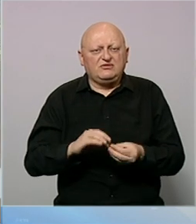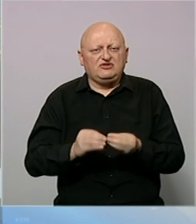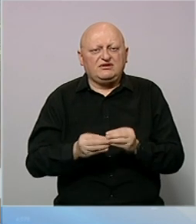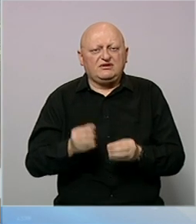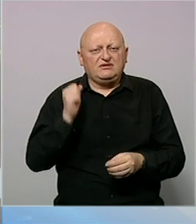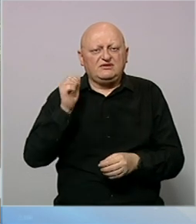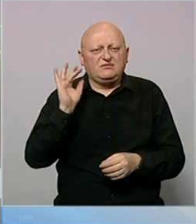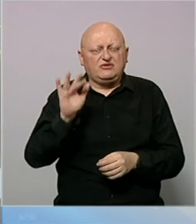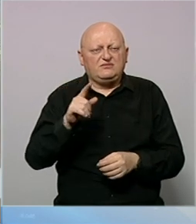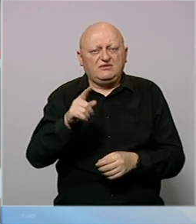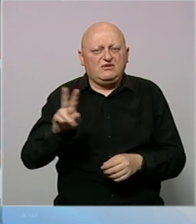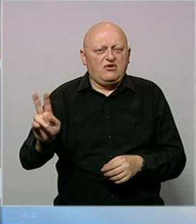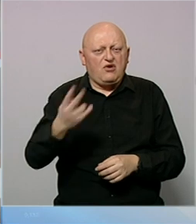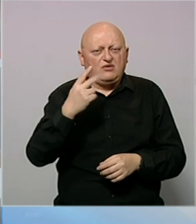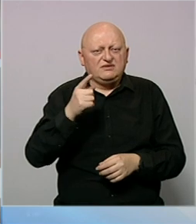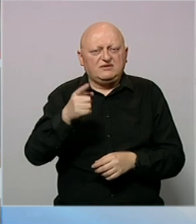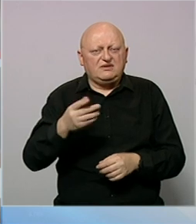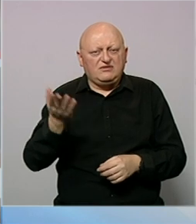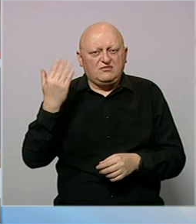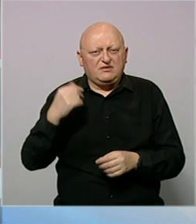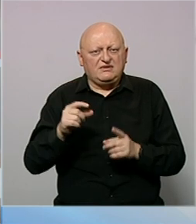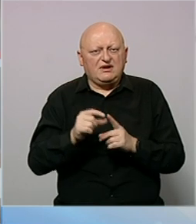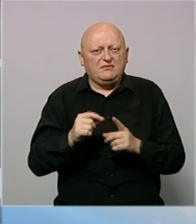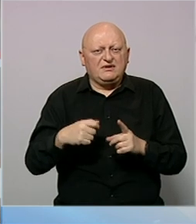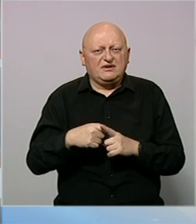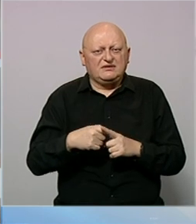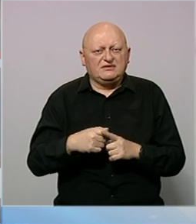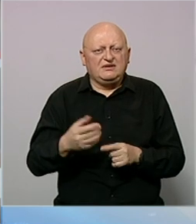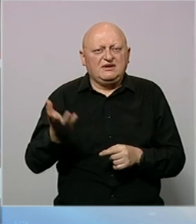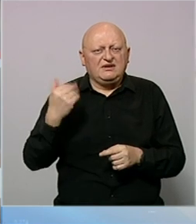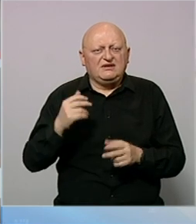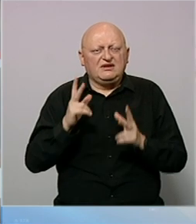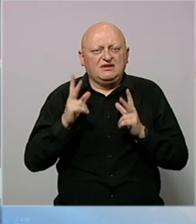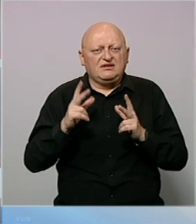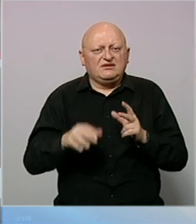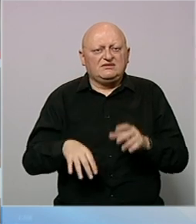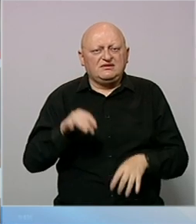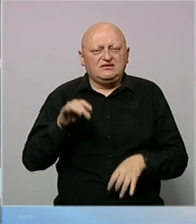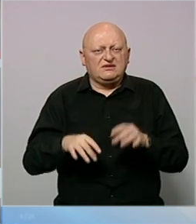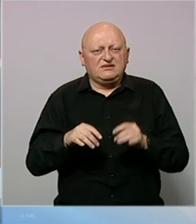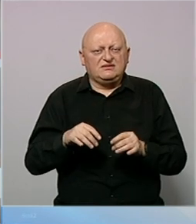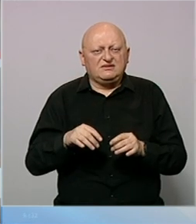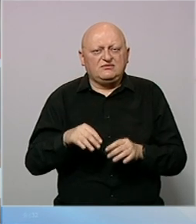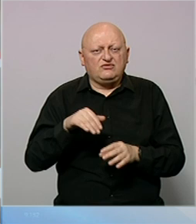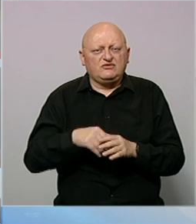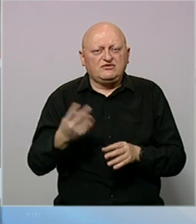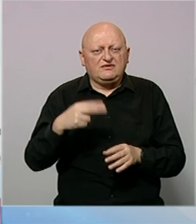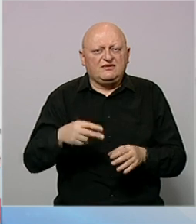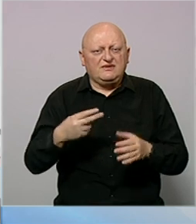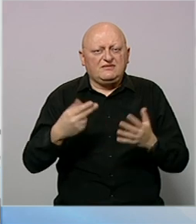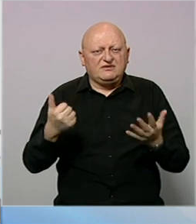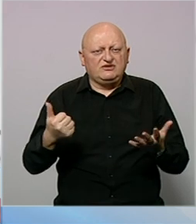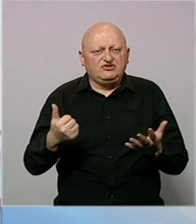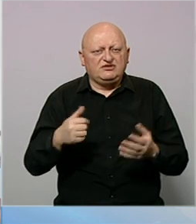bi se okončala kriza i protesti zbog opoziva njenog prethodnika, Pedra Kastilja. Nedavno je zatražila da izbori umjesto